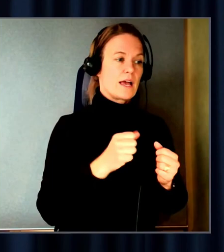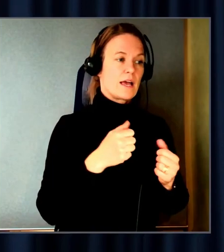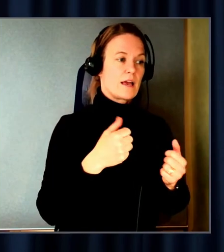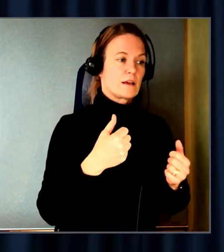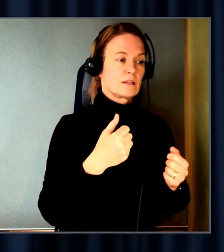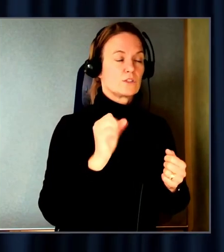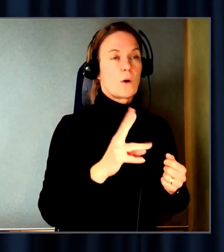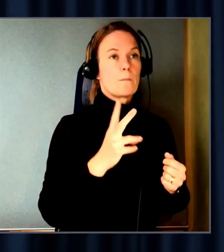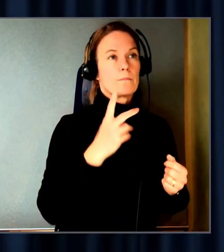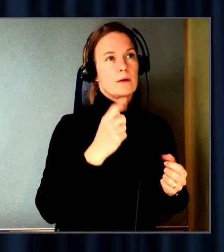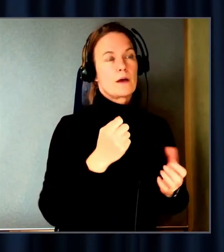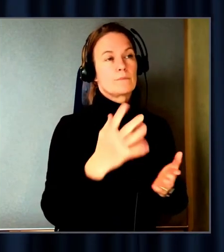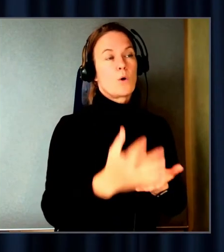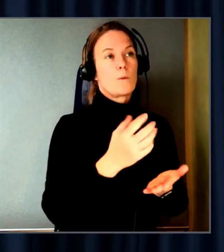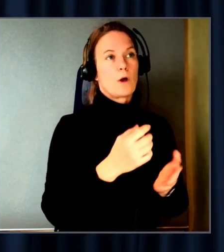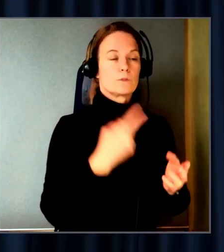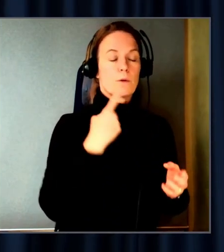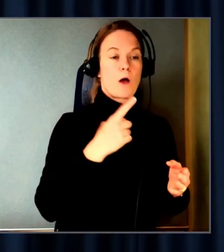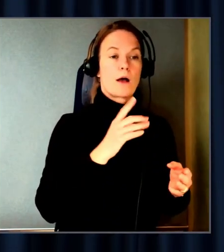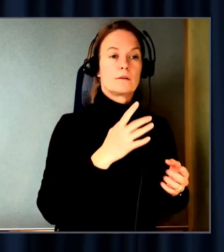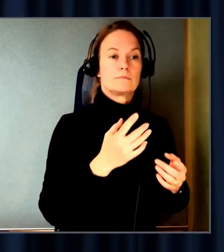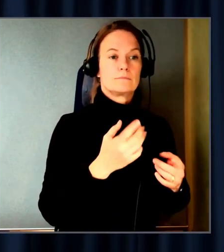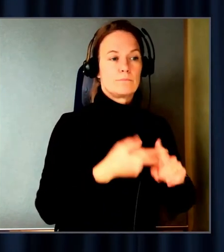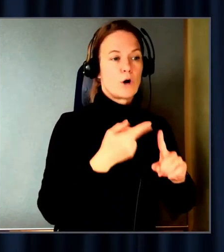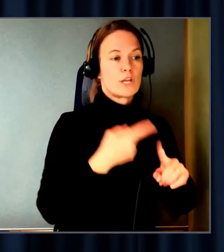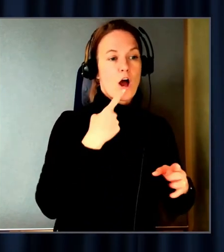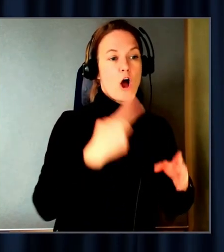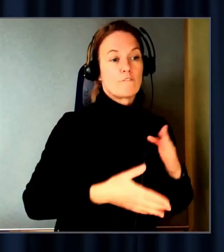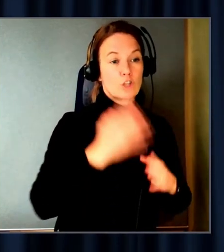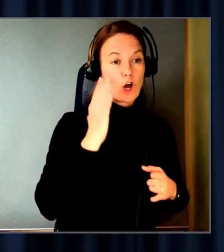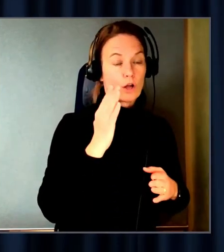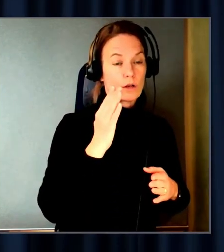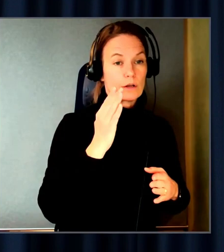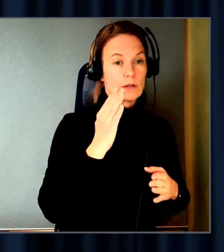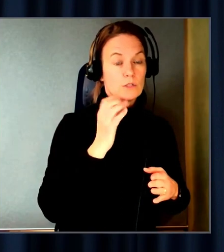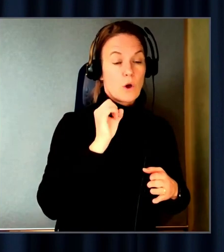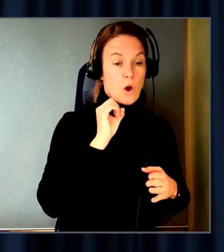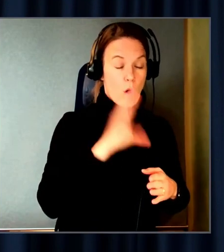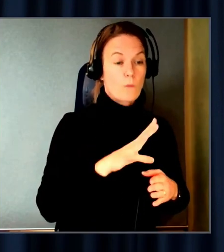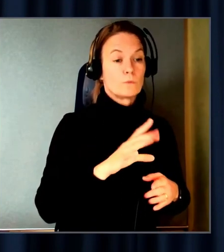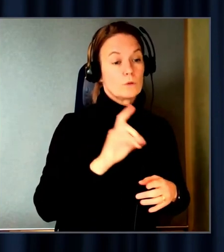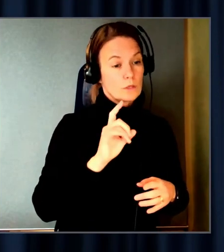tid då har du upprättat ett avtal. Om någonting som kostar pengar. Om du då är konsument så ja.